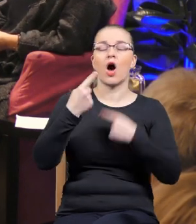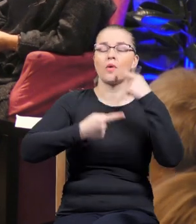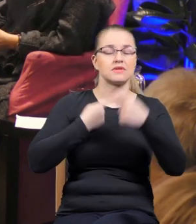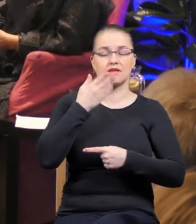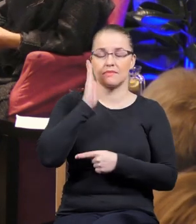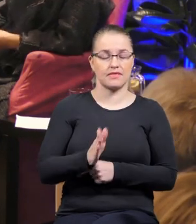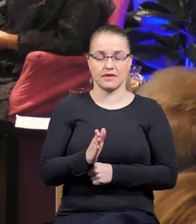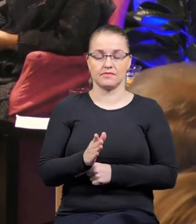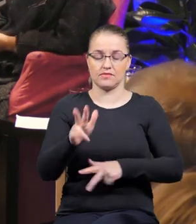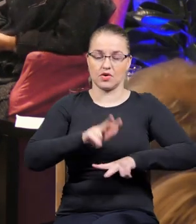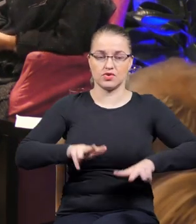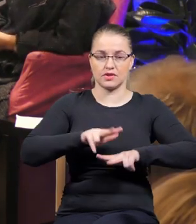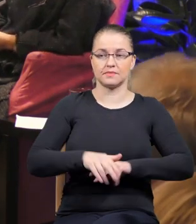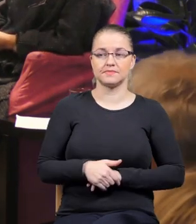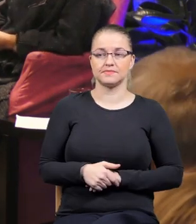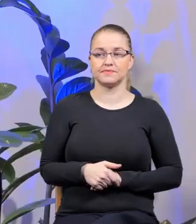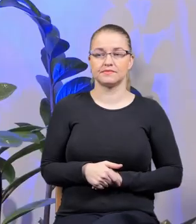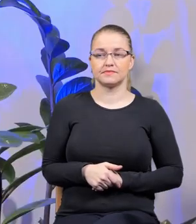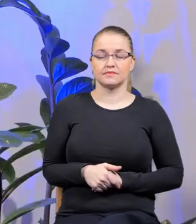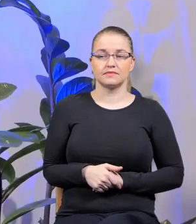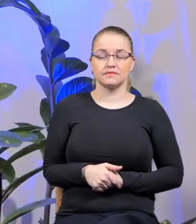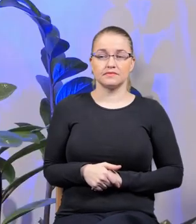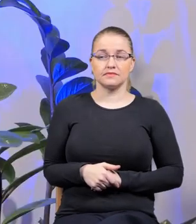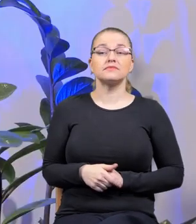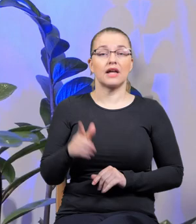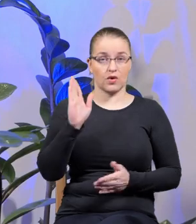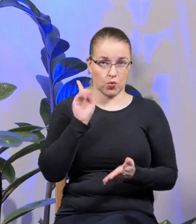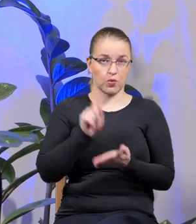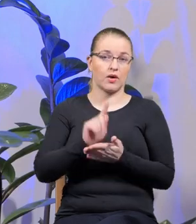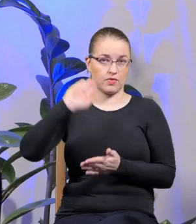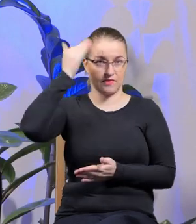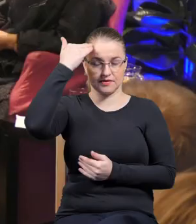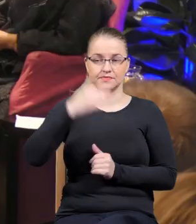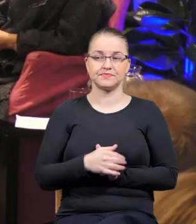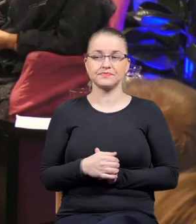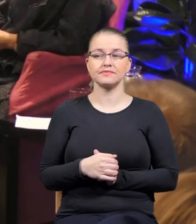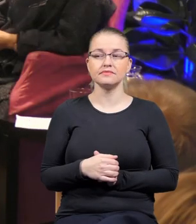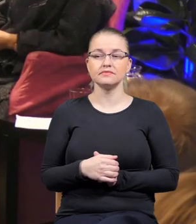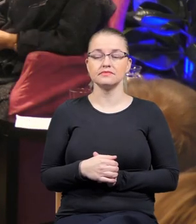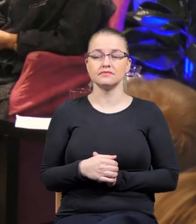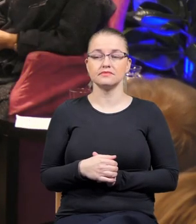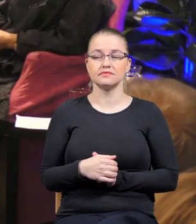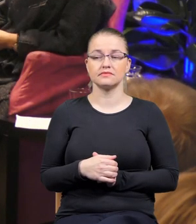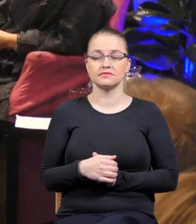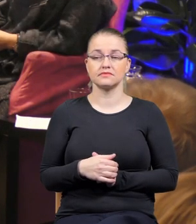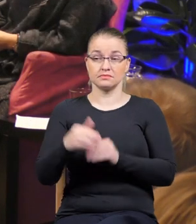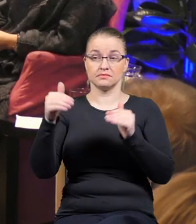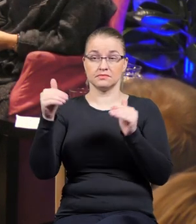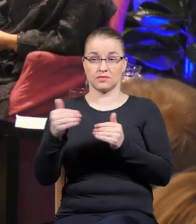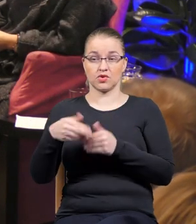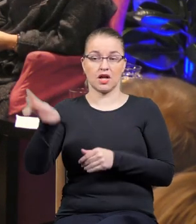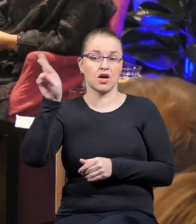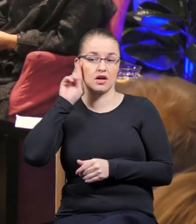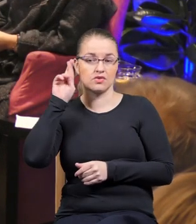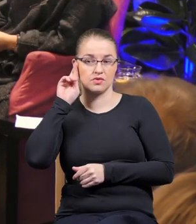tą rodzinę. Nie. Ale rozumiem, że... Ale się dowiedziałem. Ale można zrozumieć, że